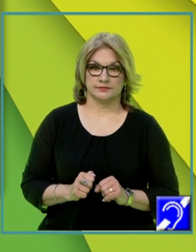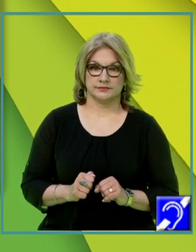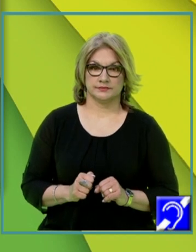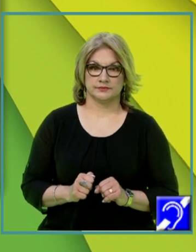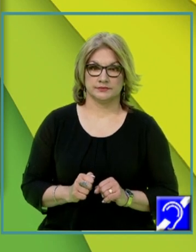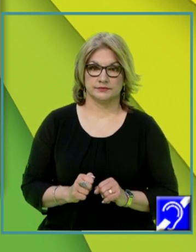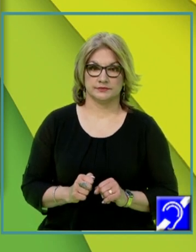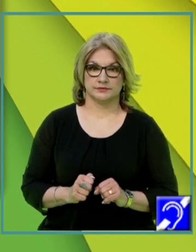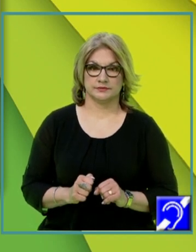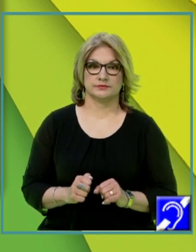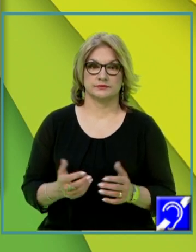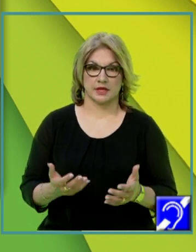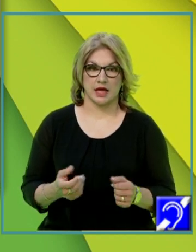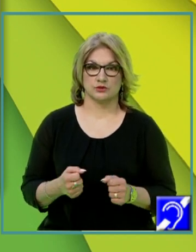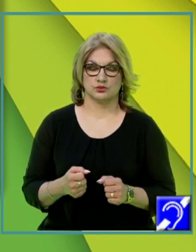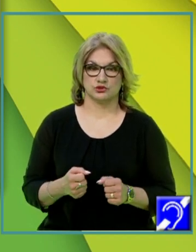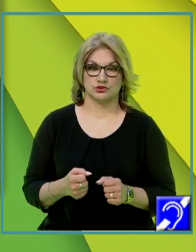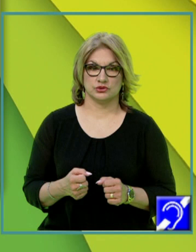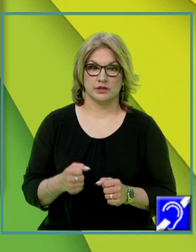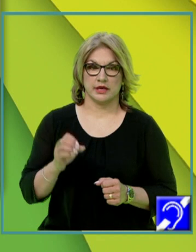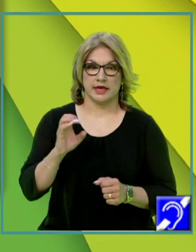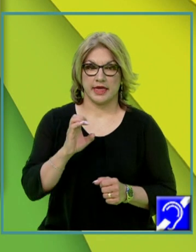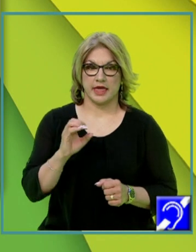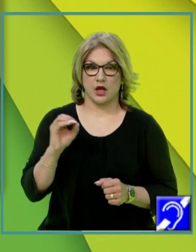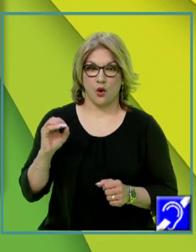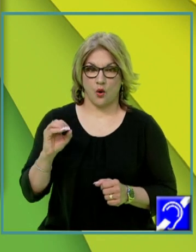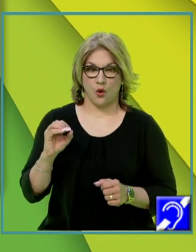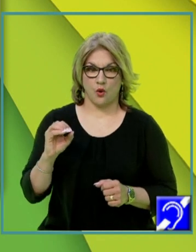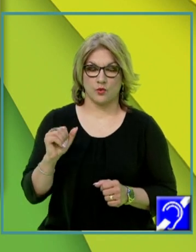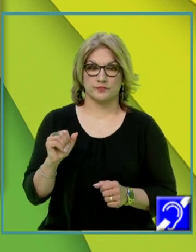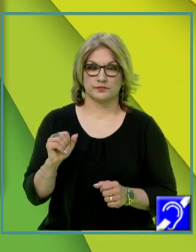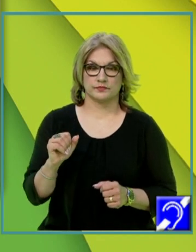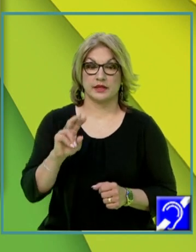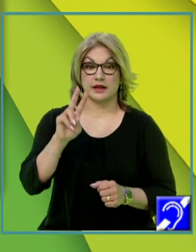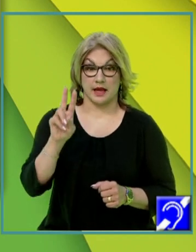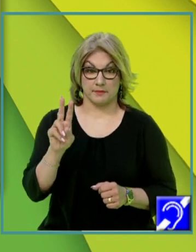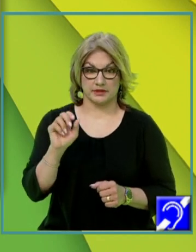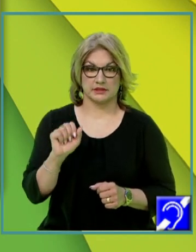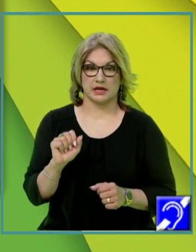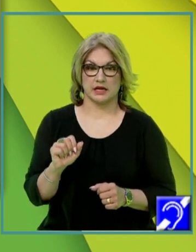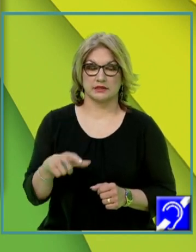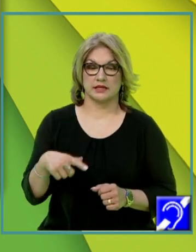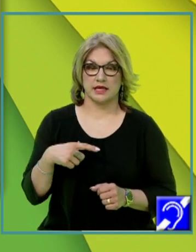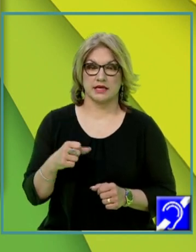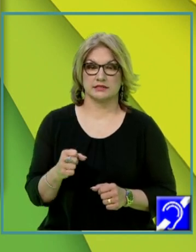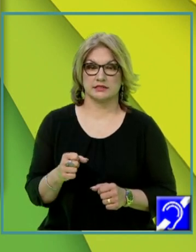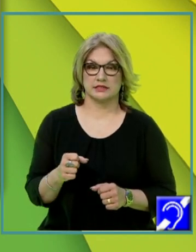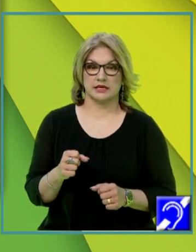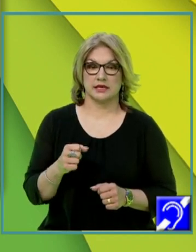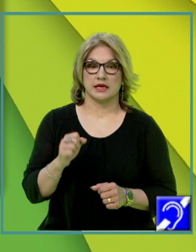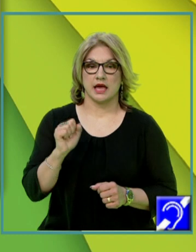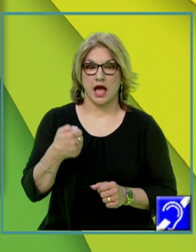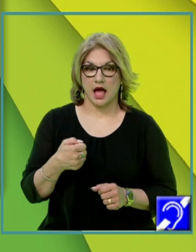Bun. Și atunci, ce înseamnă că EO la pătrat este egal cu AE